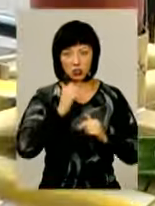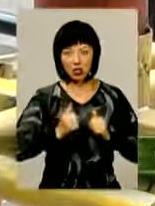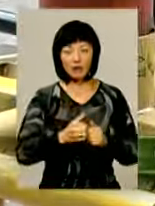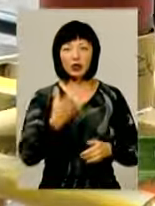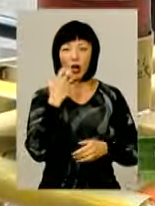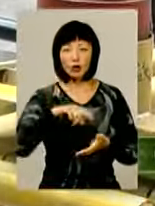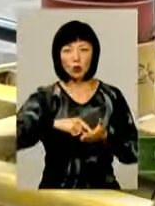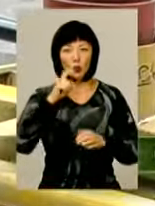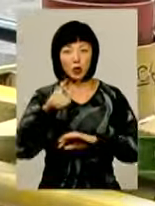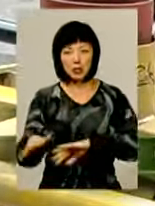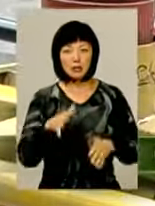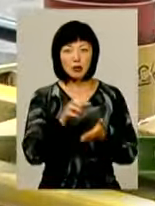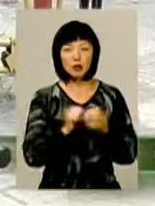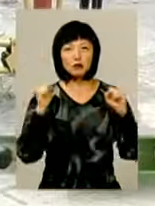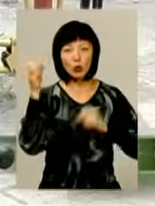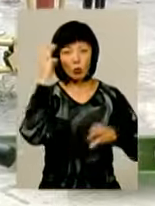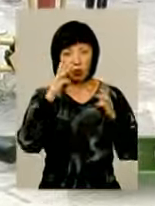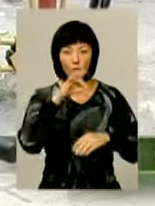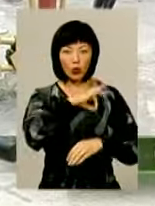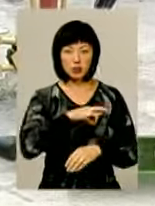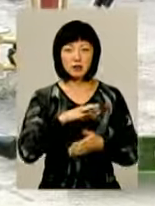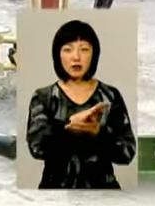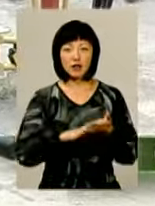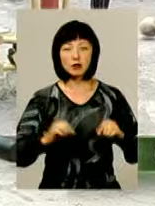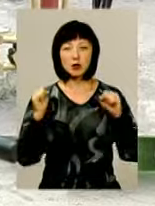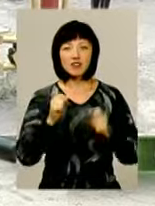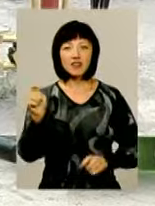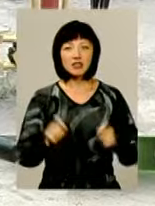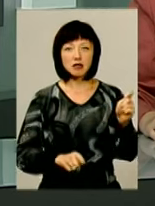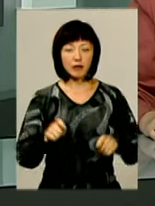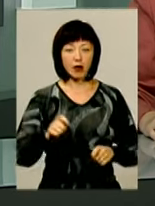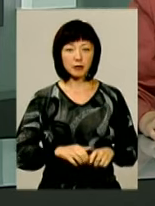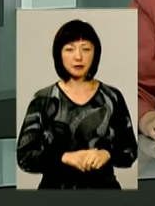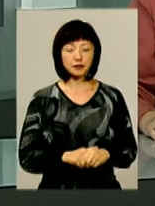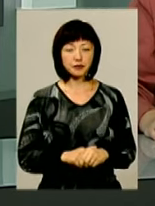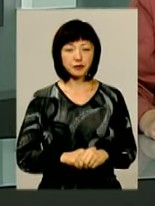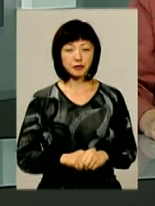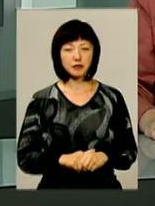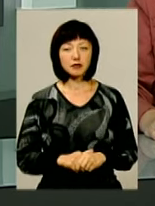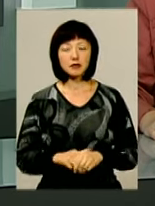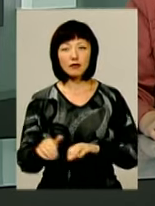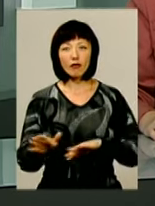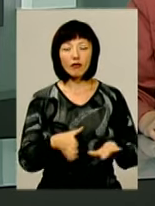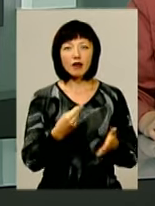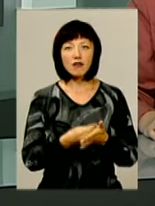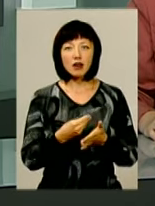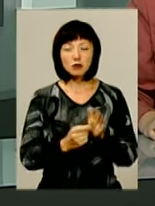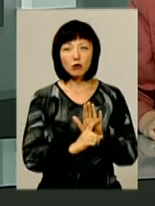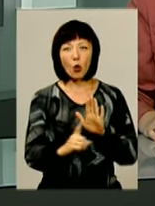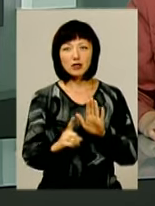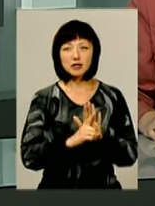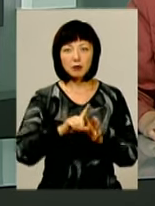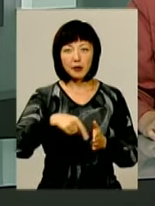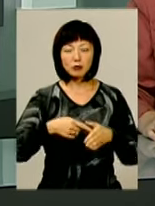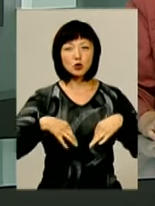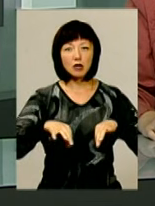Займатися спортом модно і корисно. В області триває спортивний фестиваль. Вартість проїзду у міському пасажирському